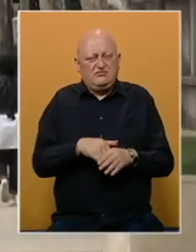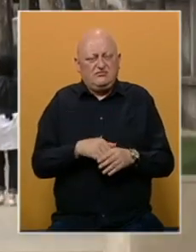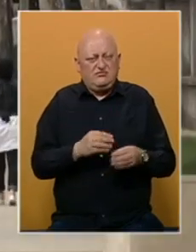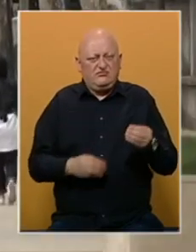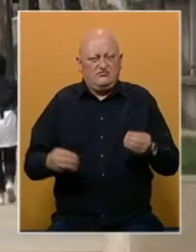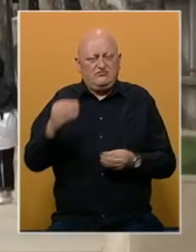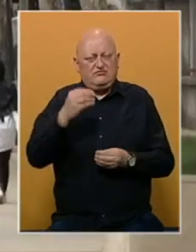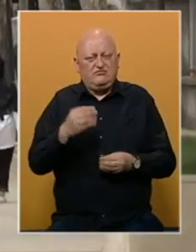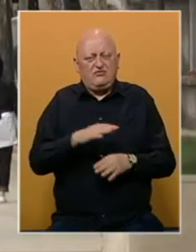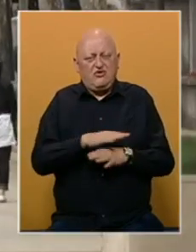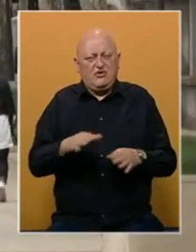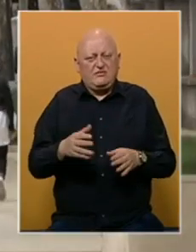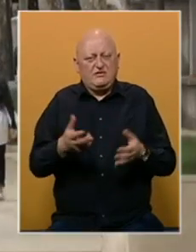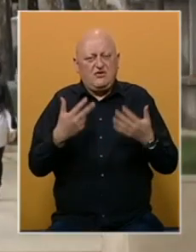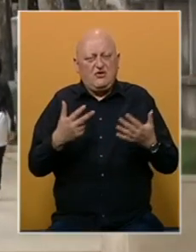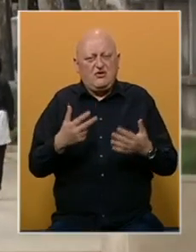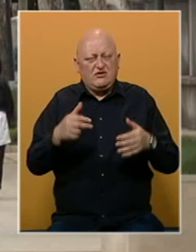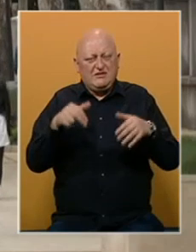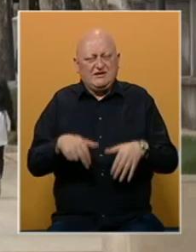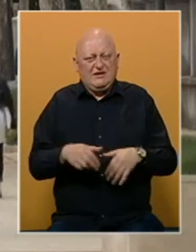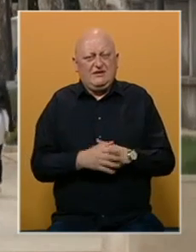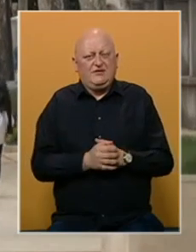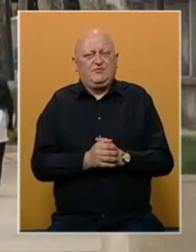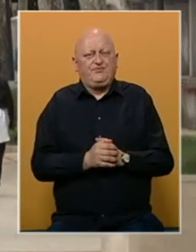porastao je za gotovo 80 hiljada.